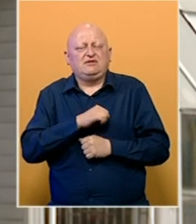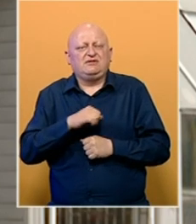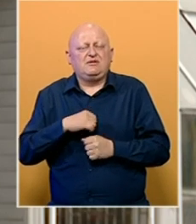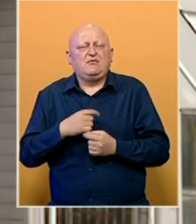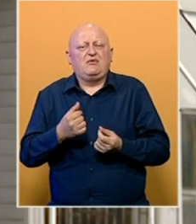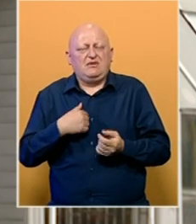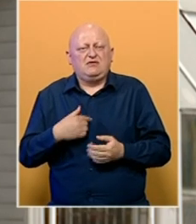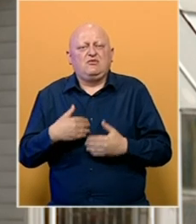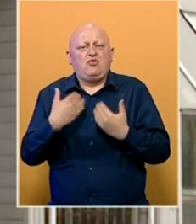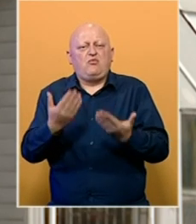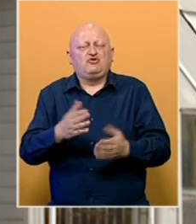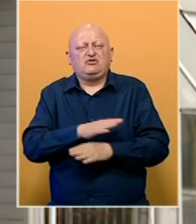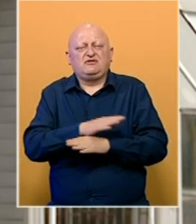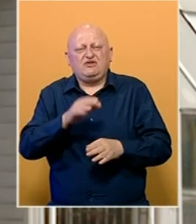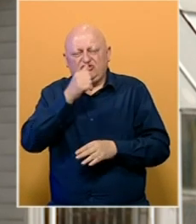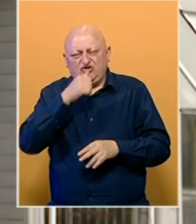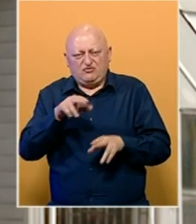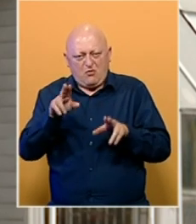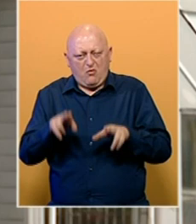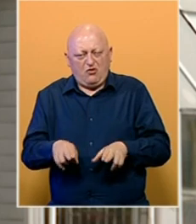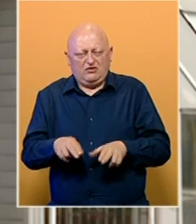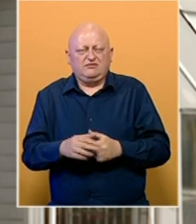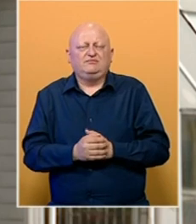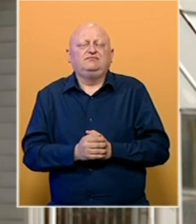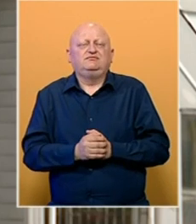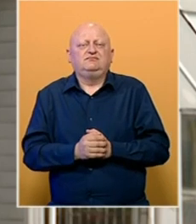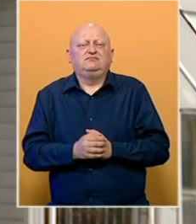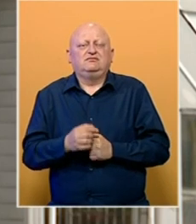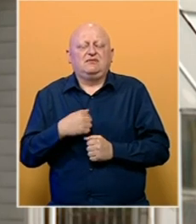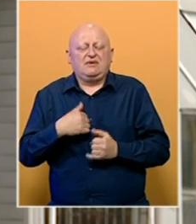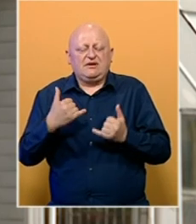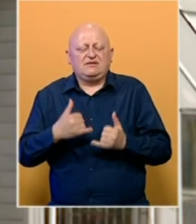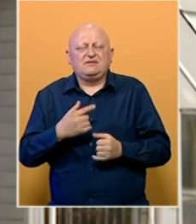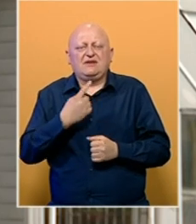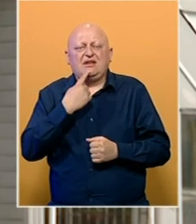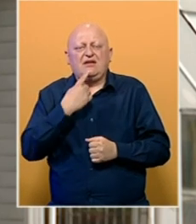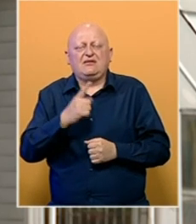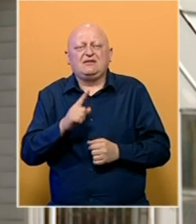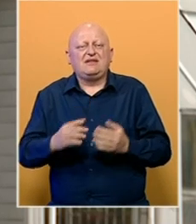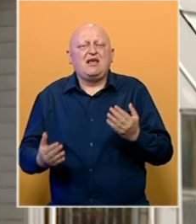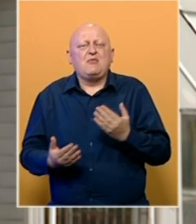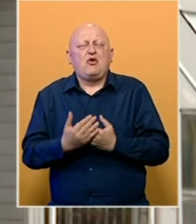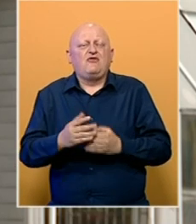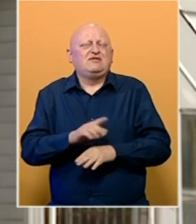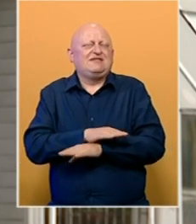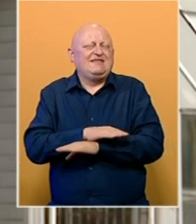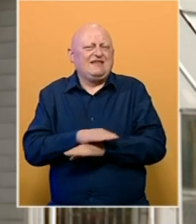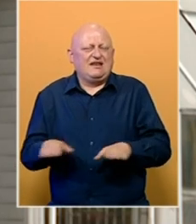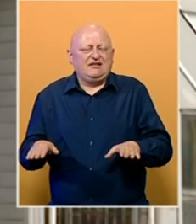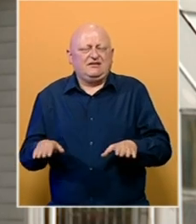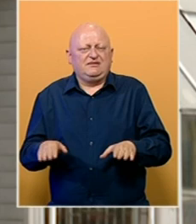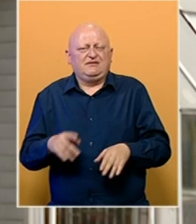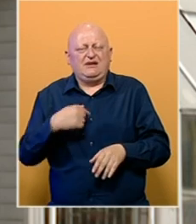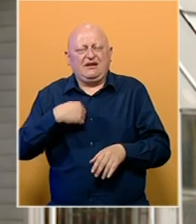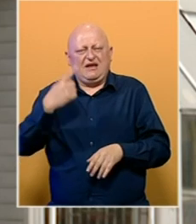procijenili, da smo pružili sve ono što smo mogli. Ja bih sam stvijel da kažem, ne ponovuju se više nikada, ali